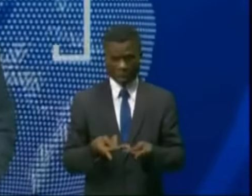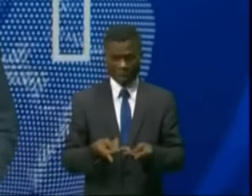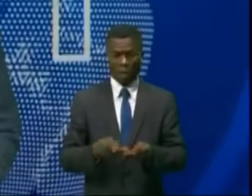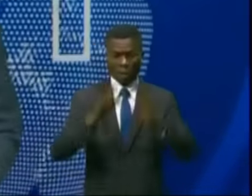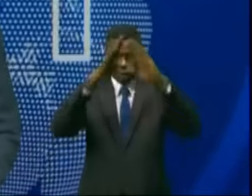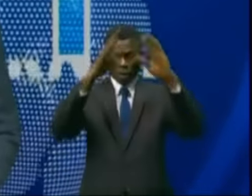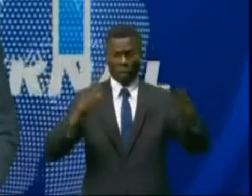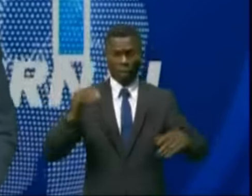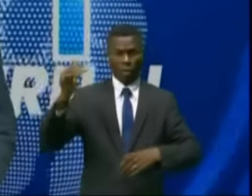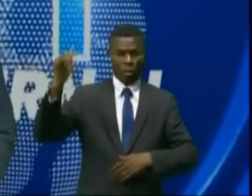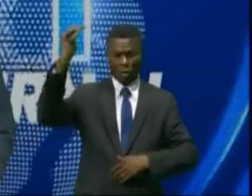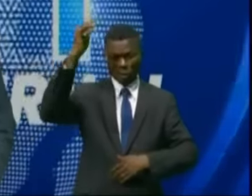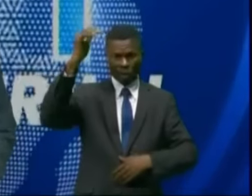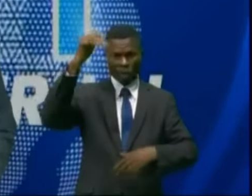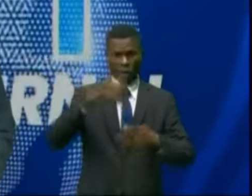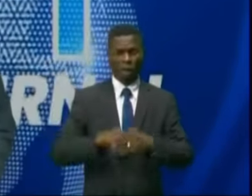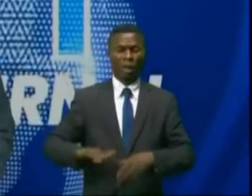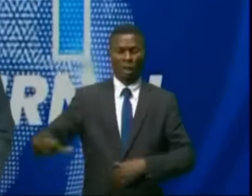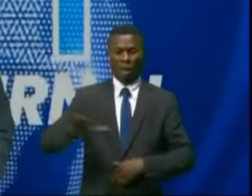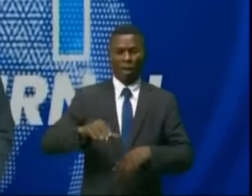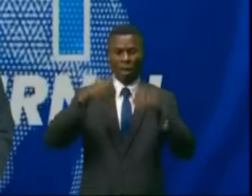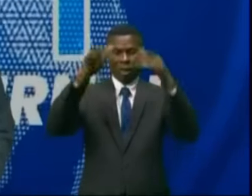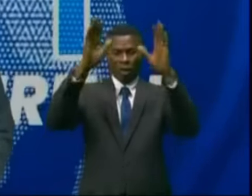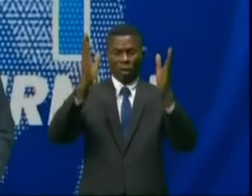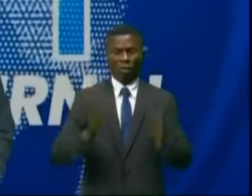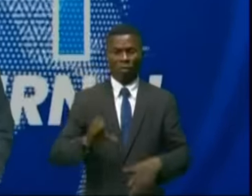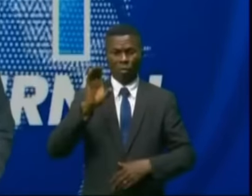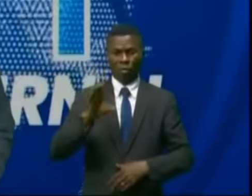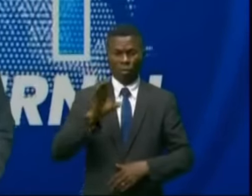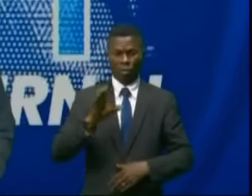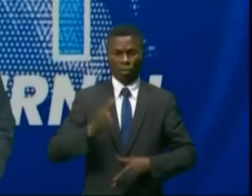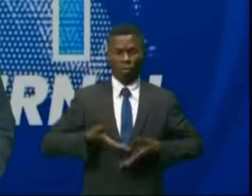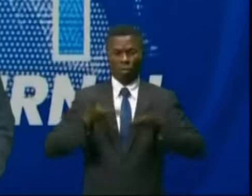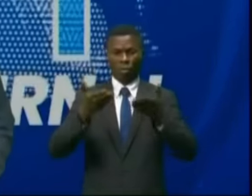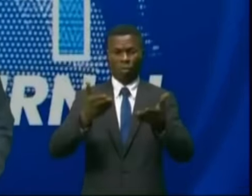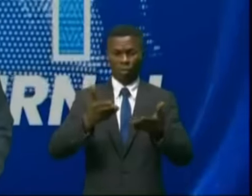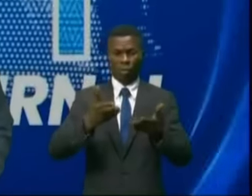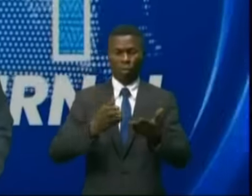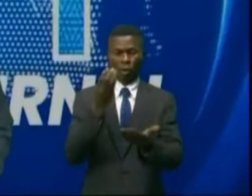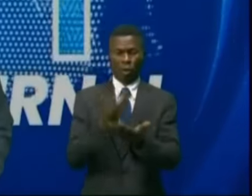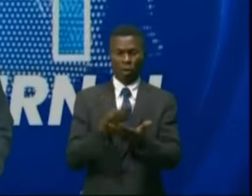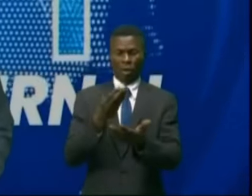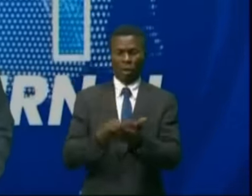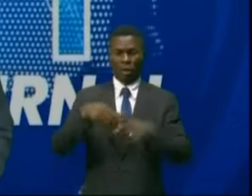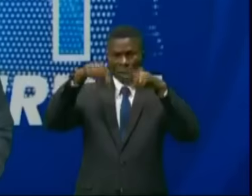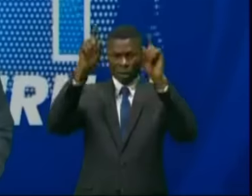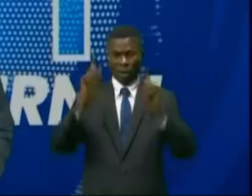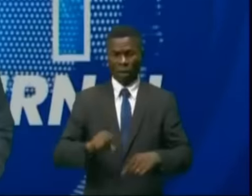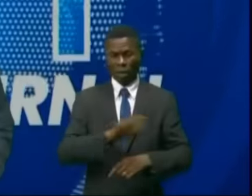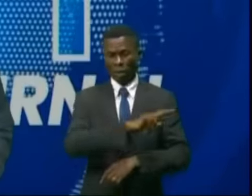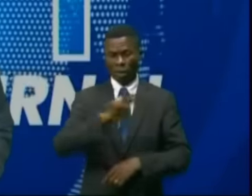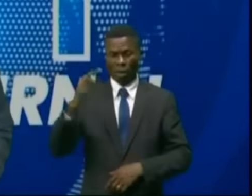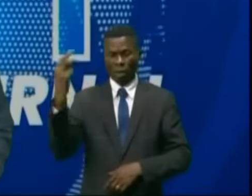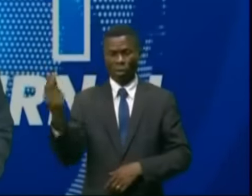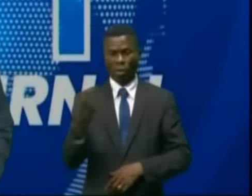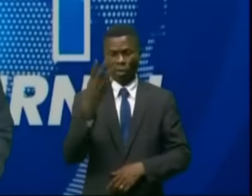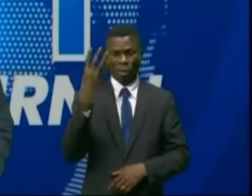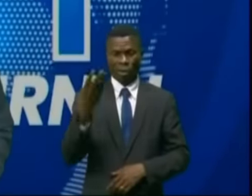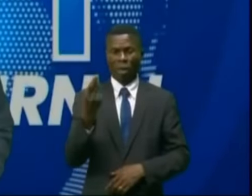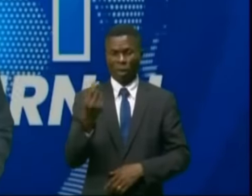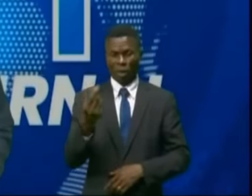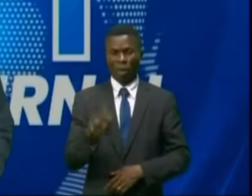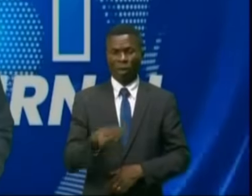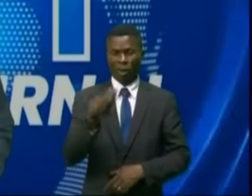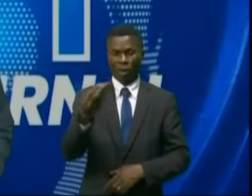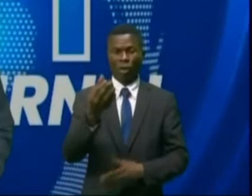immeubles à travers le pays et ailleurs. La Banque a consacré dans le cadre de son budget de l'exercice 2024 des fonds